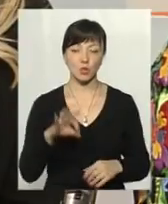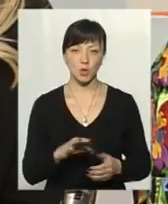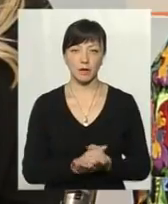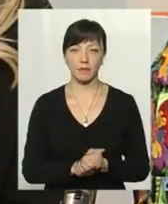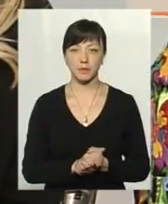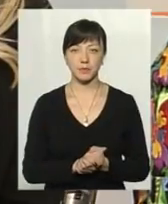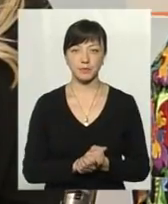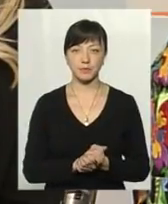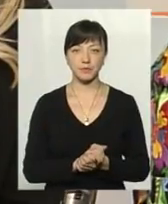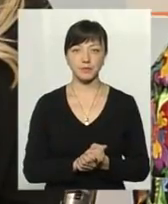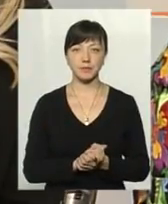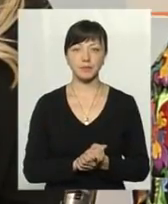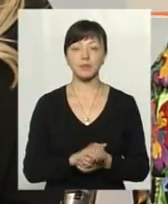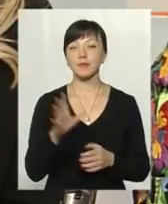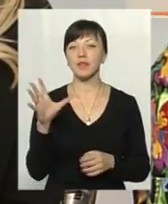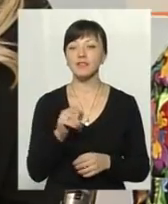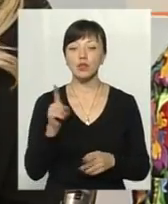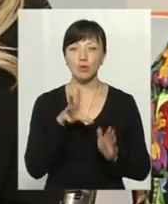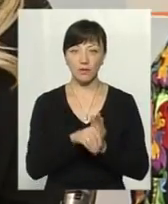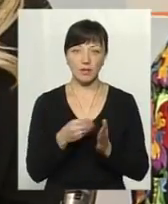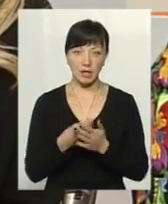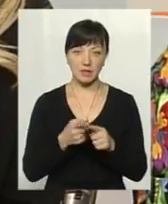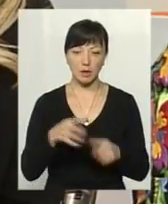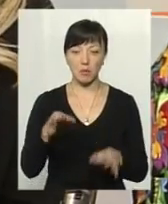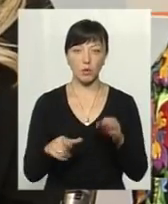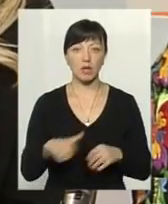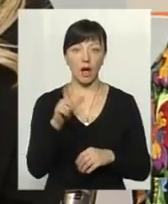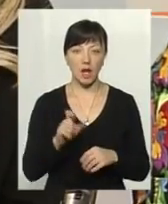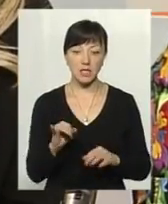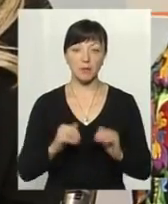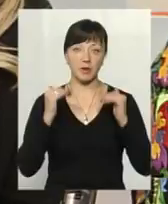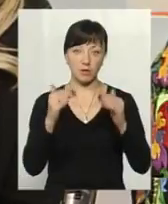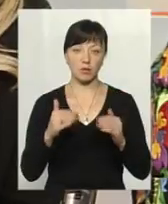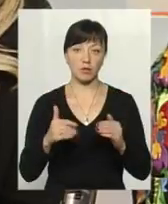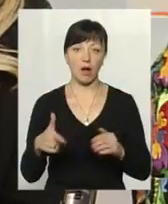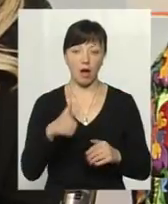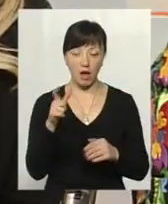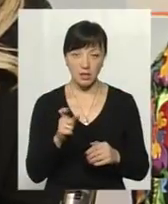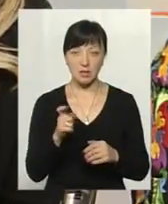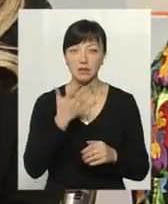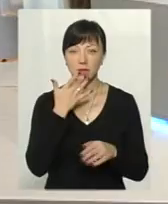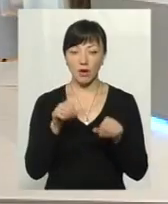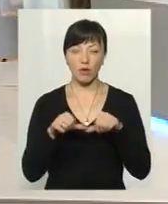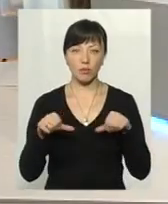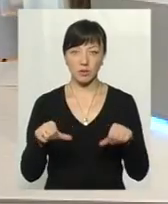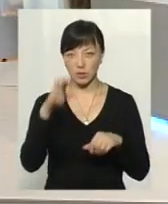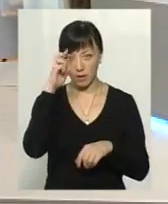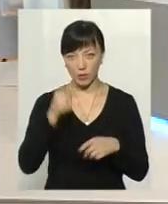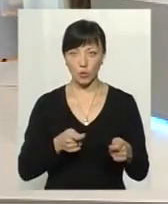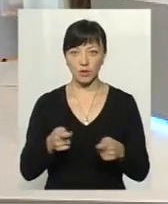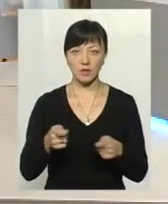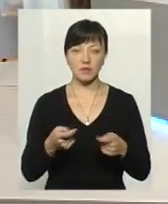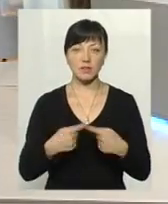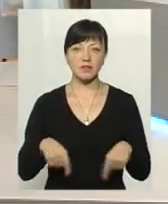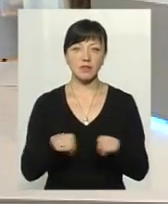Тобто, майже все, що в тарифі, це природний газ. І при підвищенні природного газу Національна комісія, що здійснює державне регулювання у